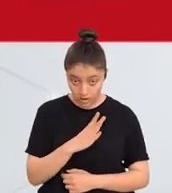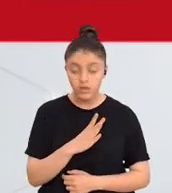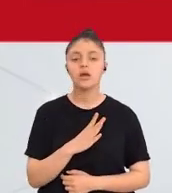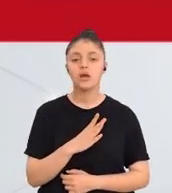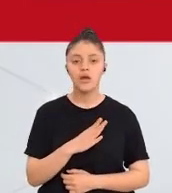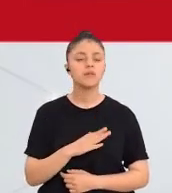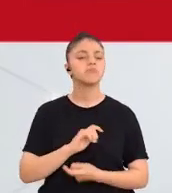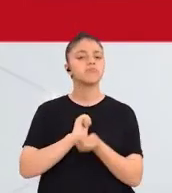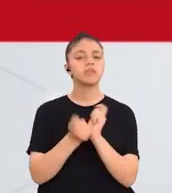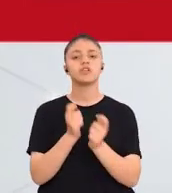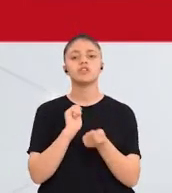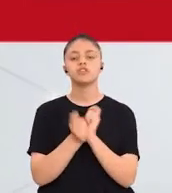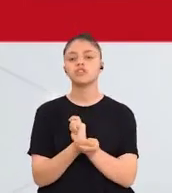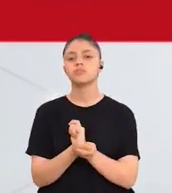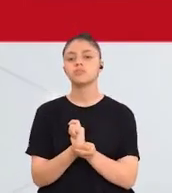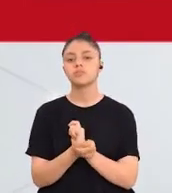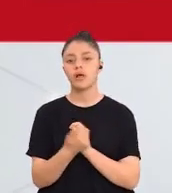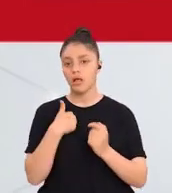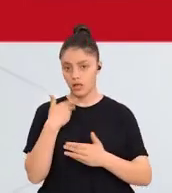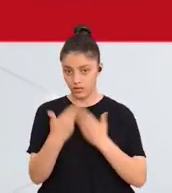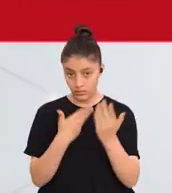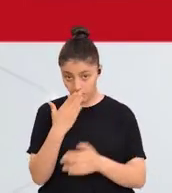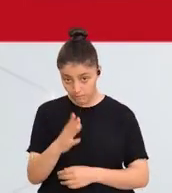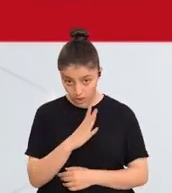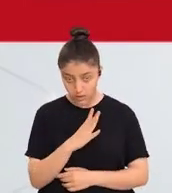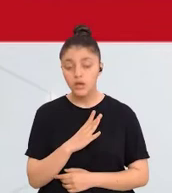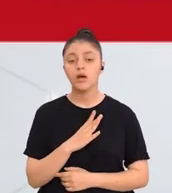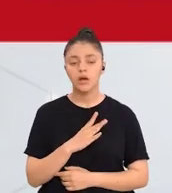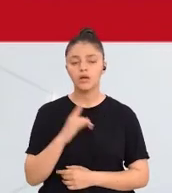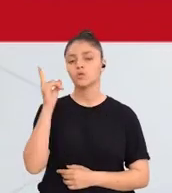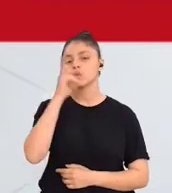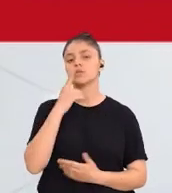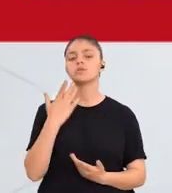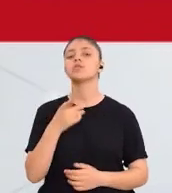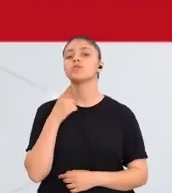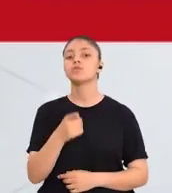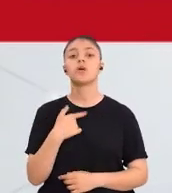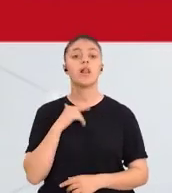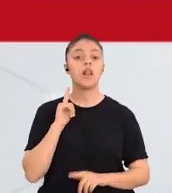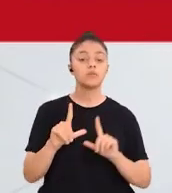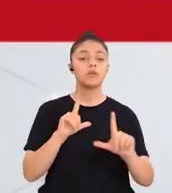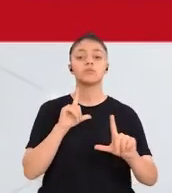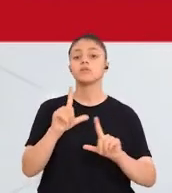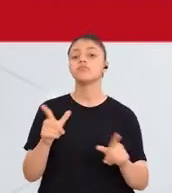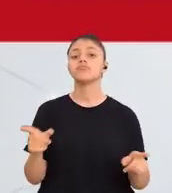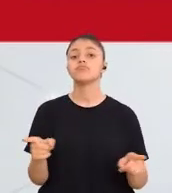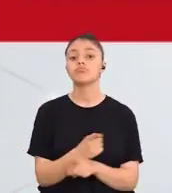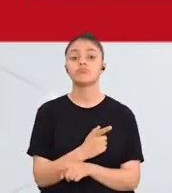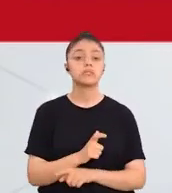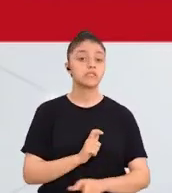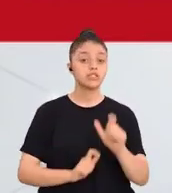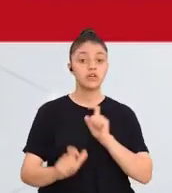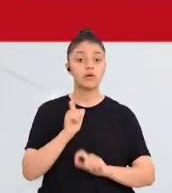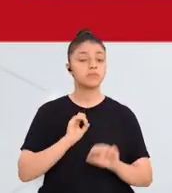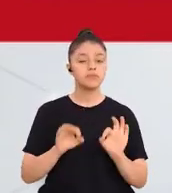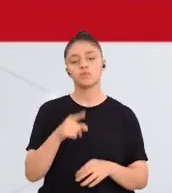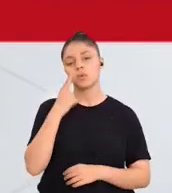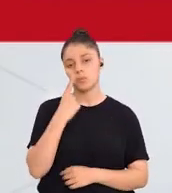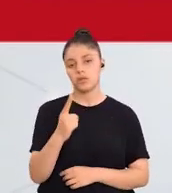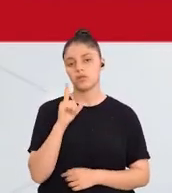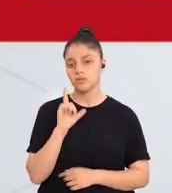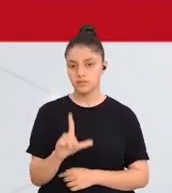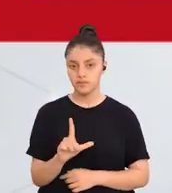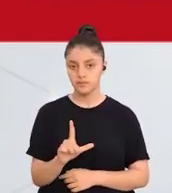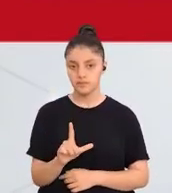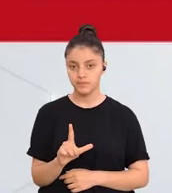önemsiyorsak, değişimden söz ediyorsak, dolayısıyla bunun ihtiyaçlara ne kadar yanıt verebildiğine